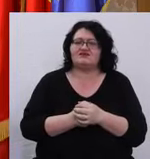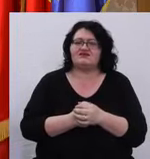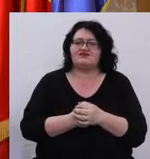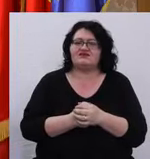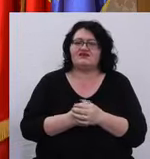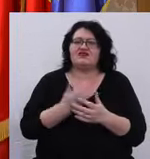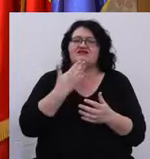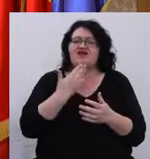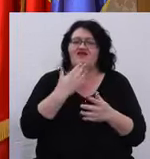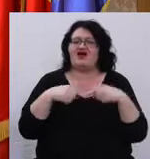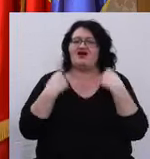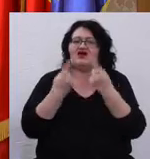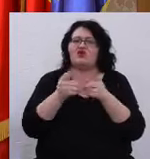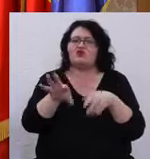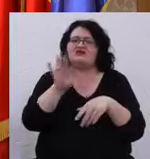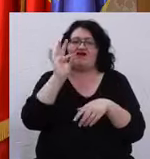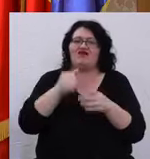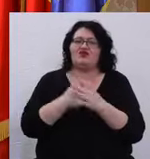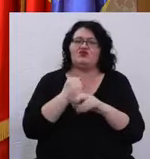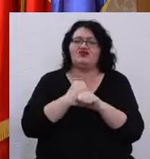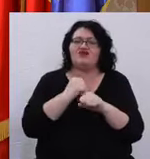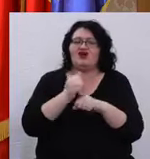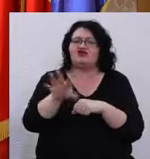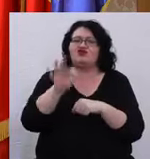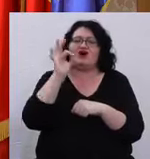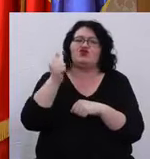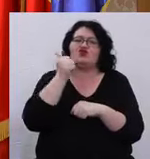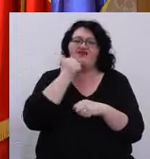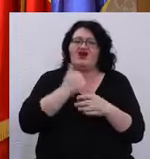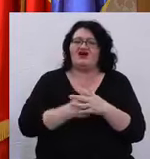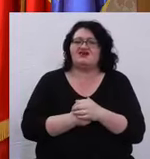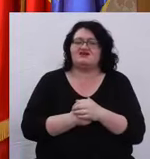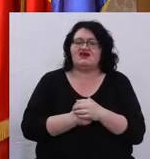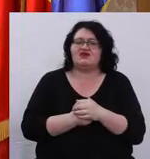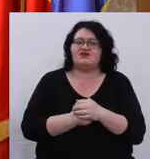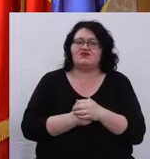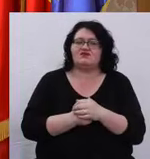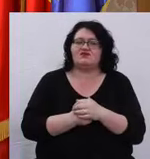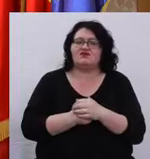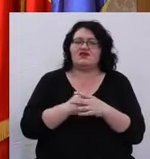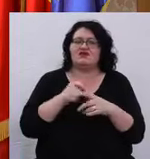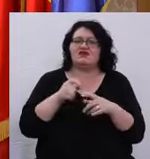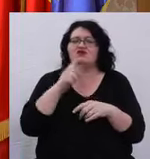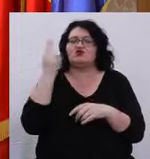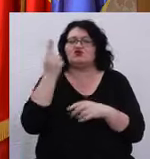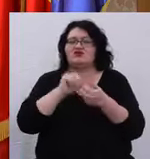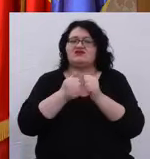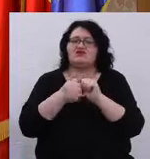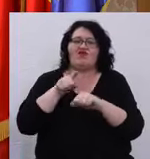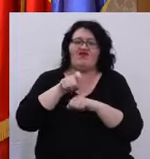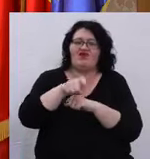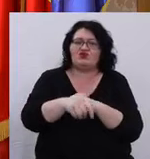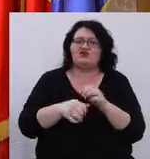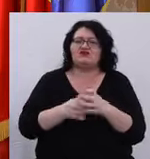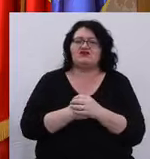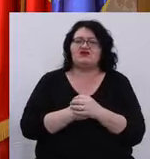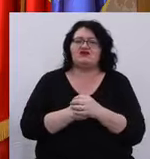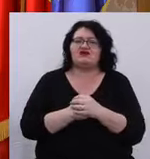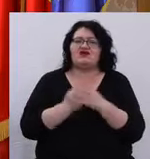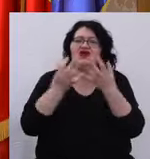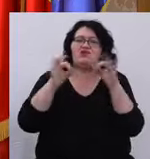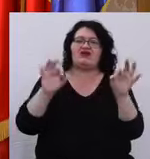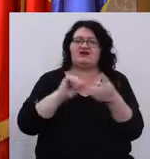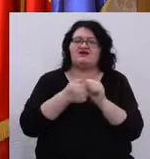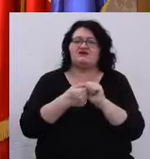Se vrea să alegem, să facem alegeri false între Dumnezeu și virus, între